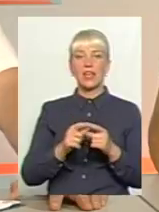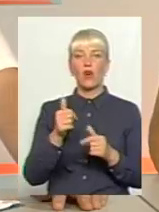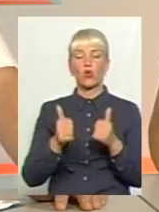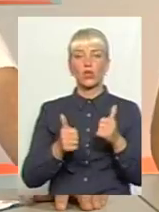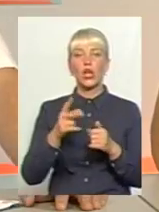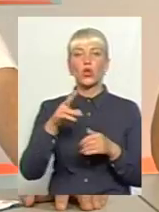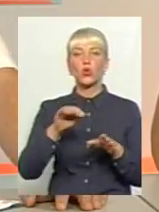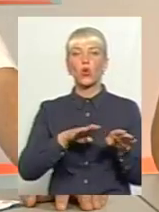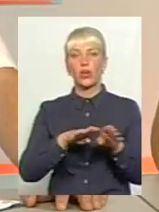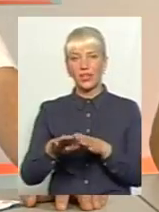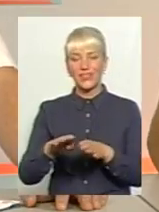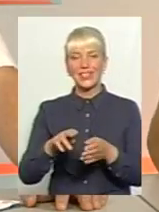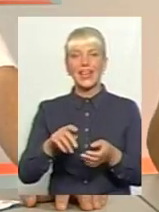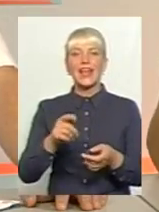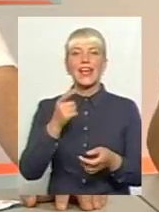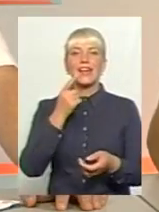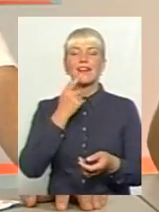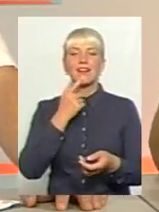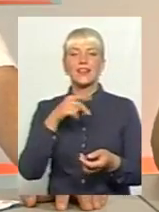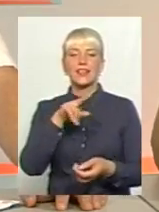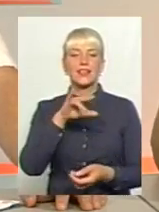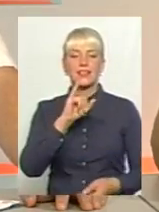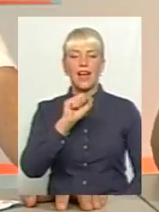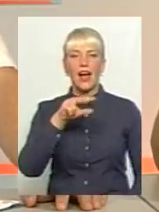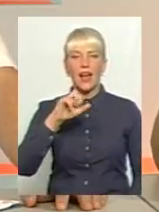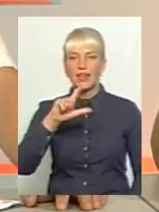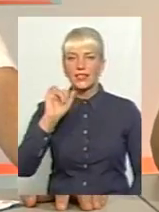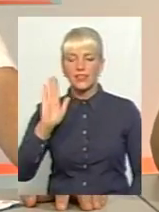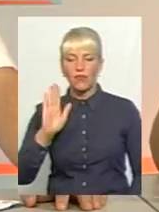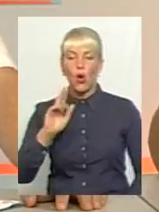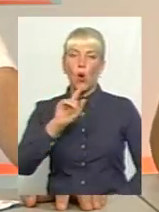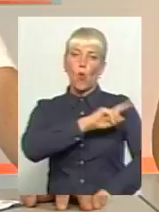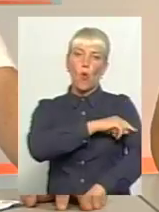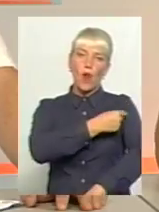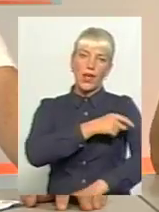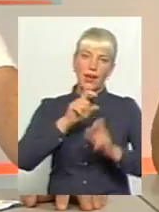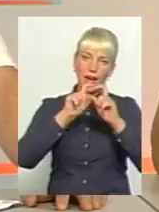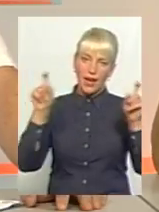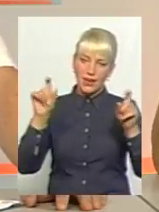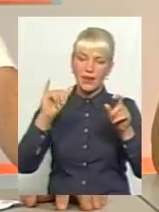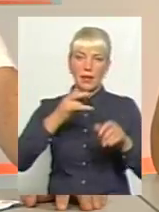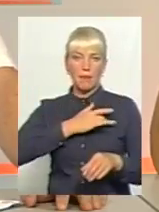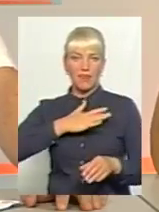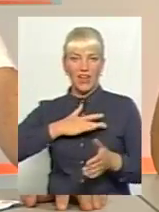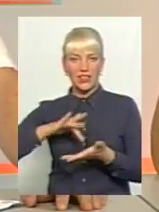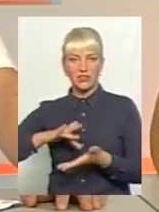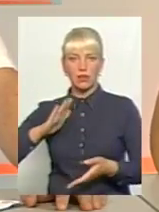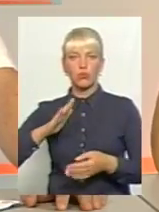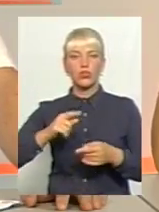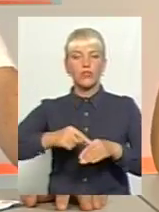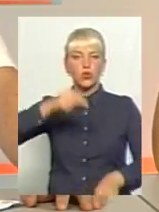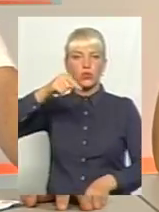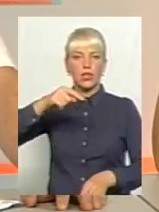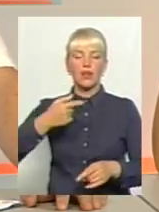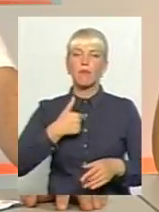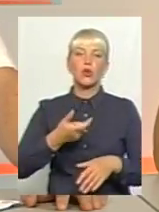діалізі в лікарні і в приватному центрі буде ощутіимий, і ми дуже